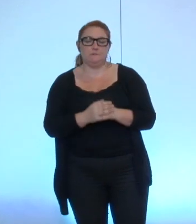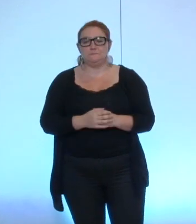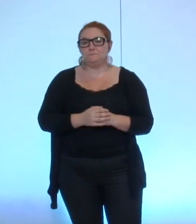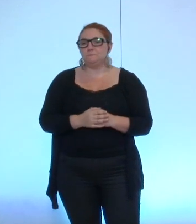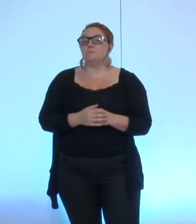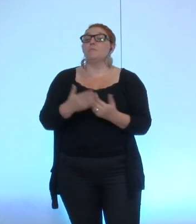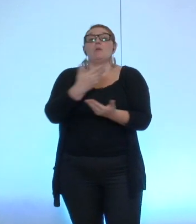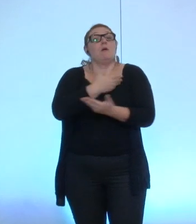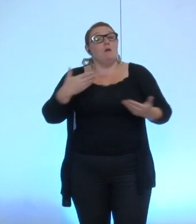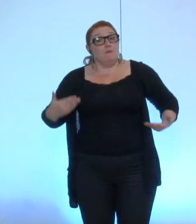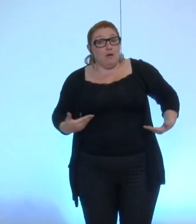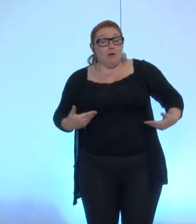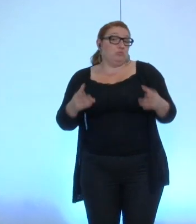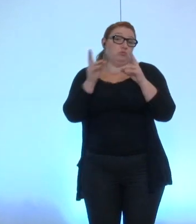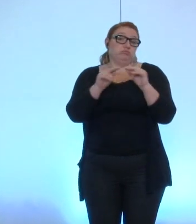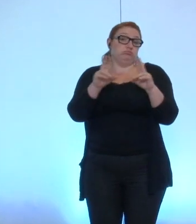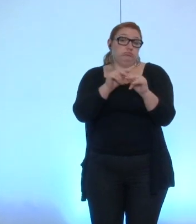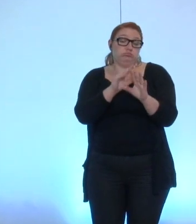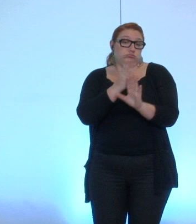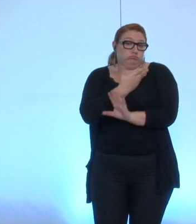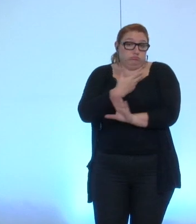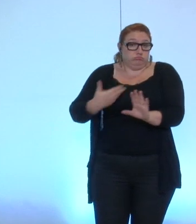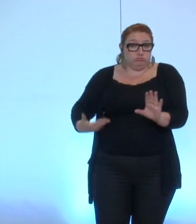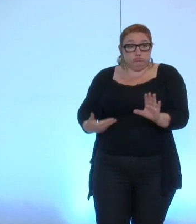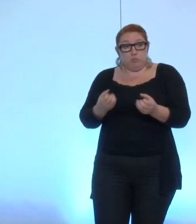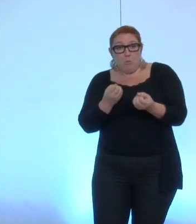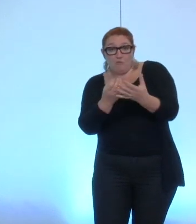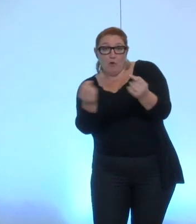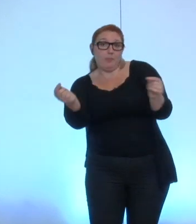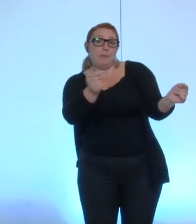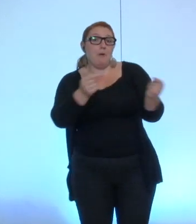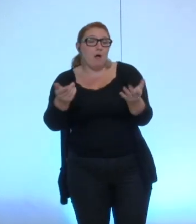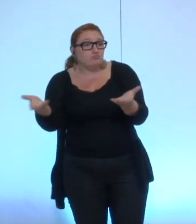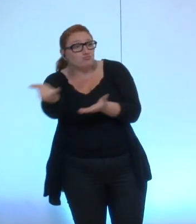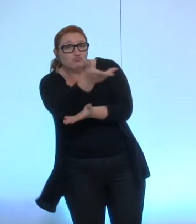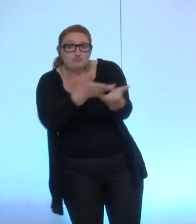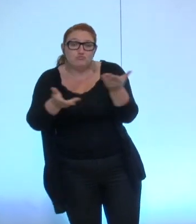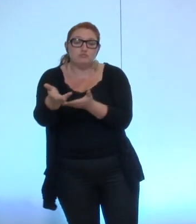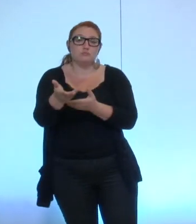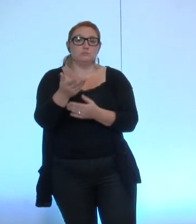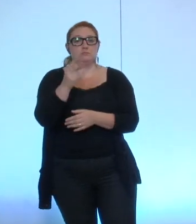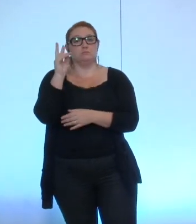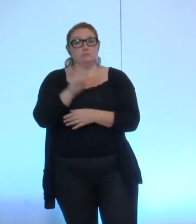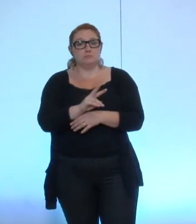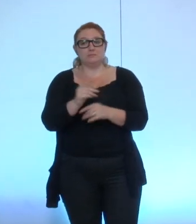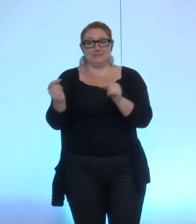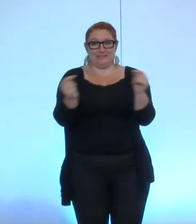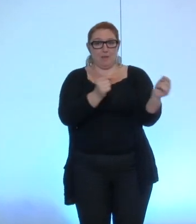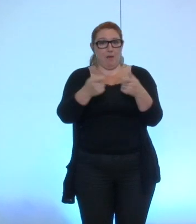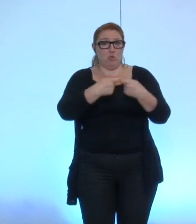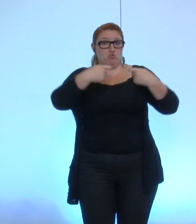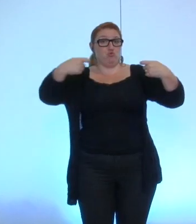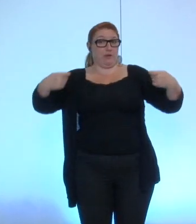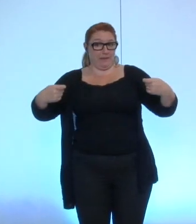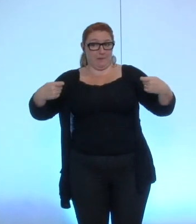Et enfin, pour finir mon propos et pour ouvrir le débat, la question de la durée des débats, qui est un